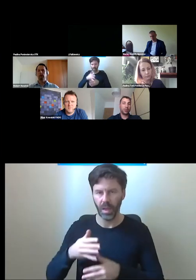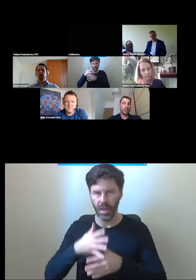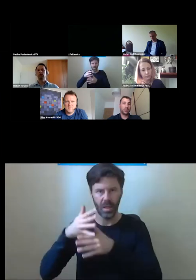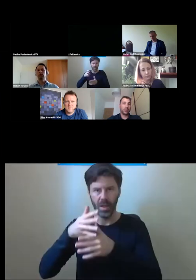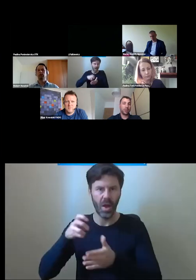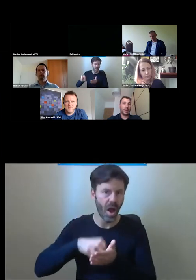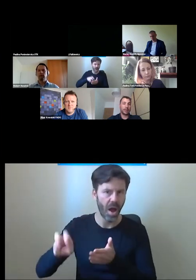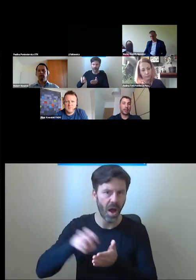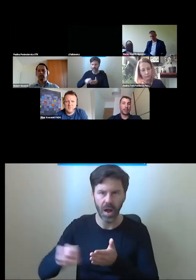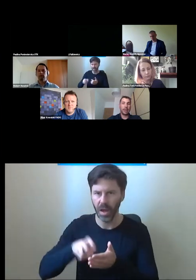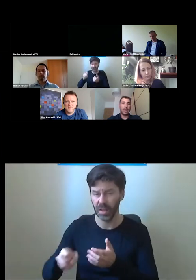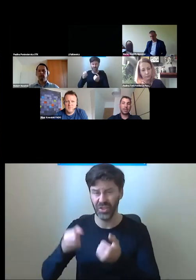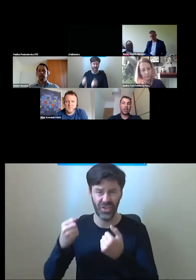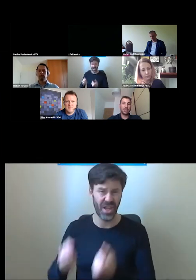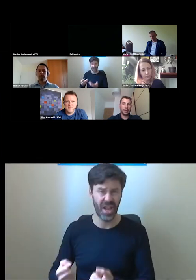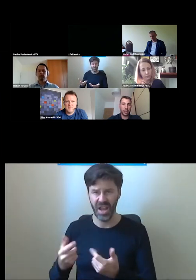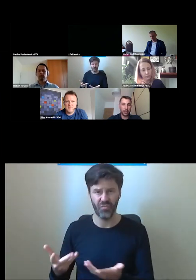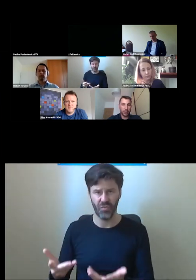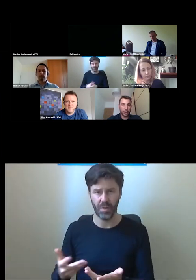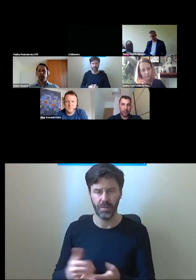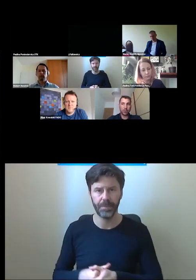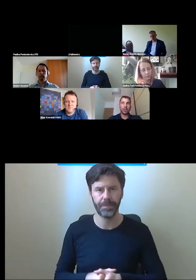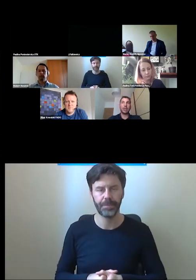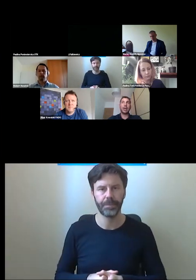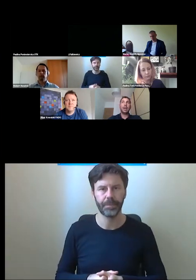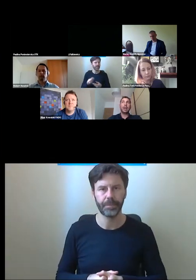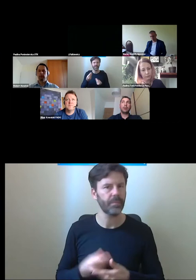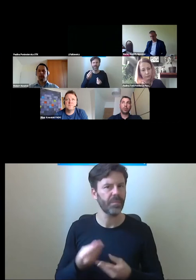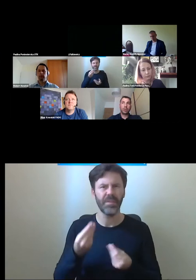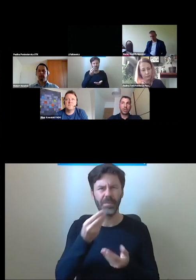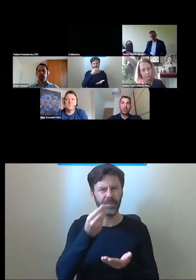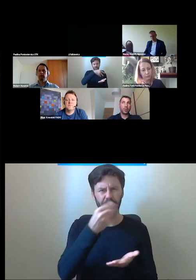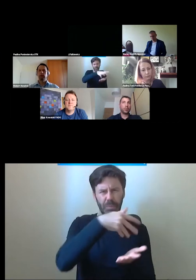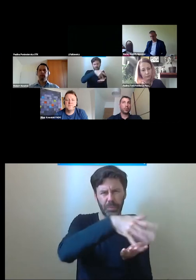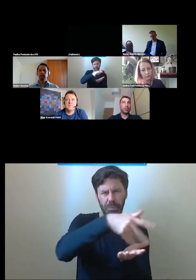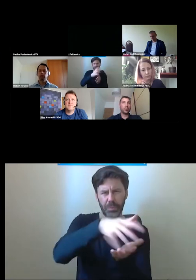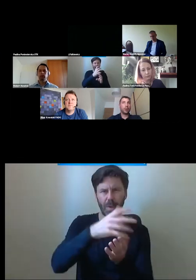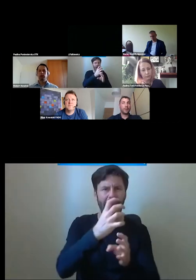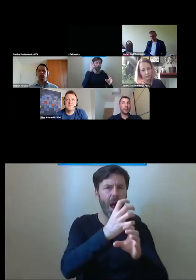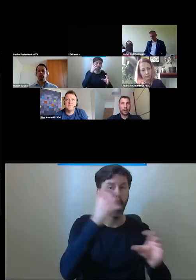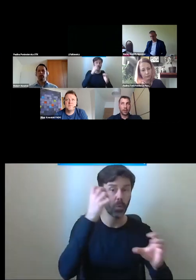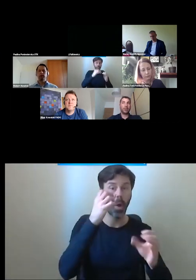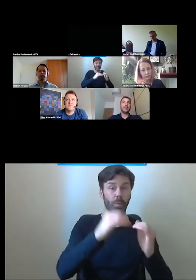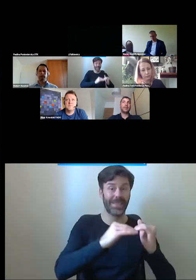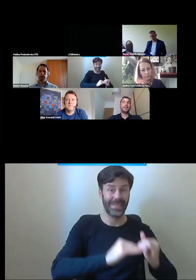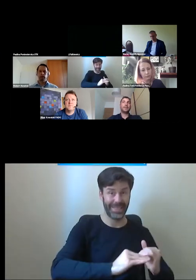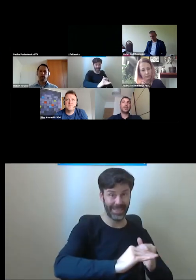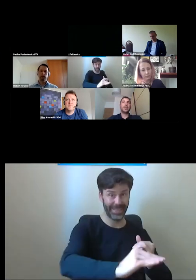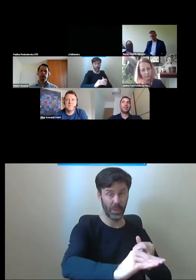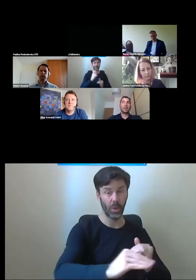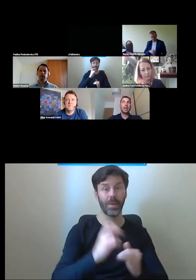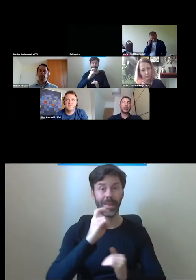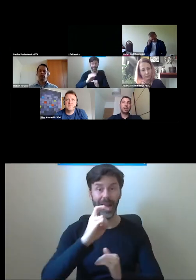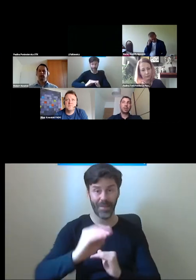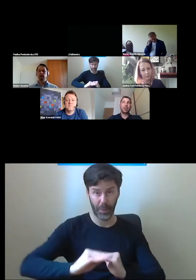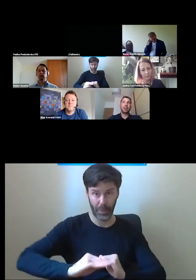chodzeniem, poruszaniem się po tych miastach. Z jednej strony wydajemy miliony złotych na autobusy niskopodłogowe, tramwaje niskopodłogowe w naszych